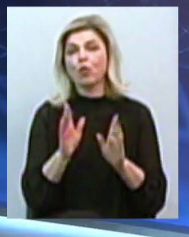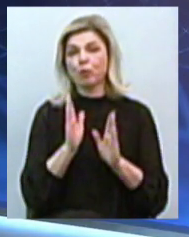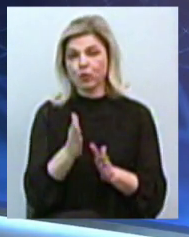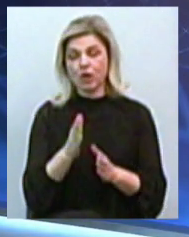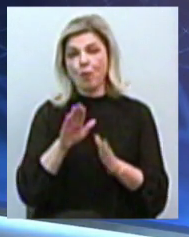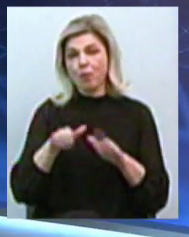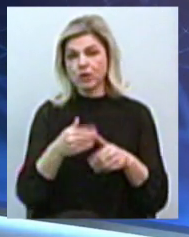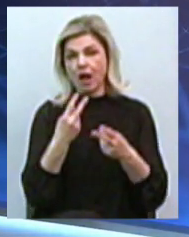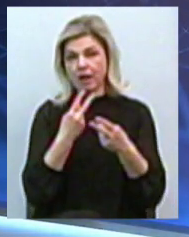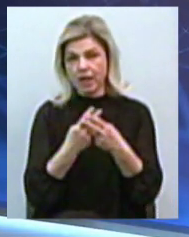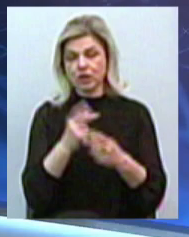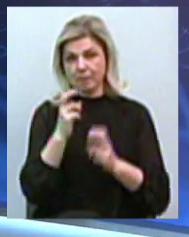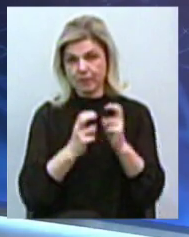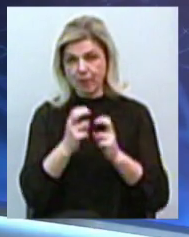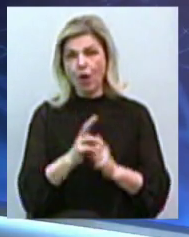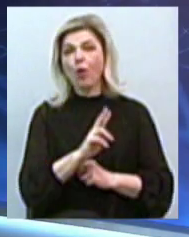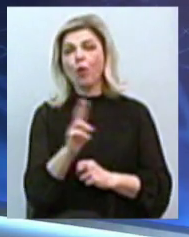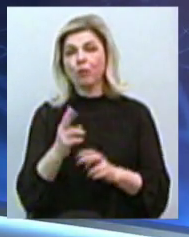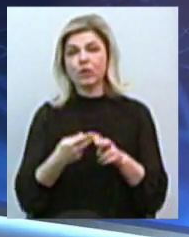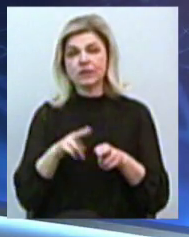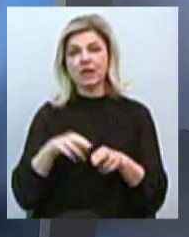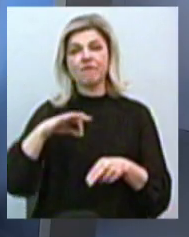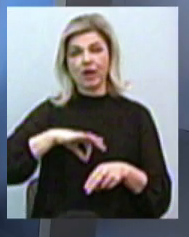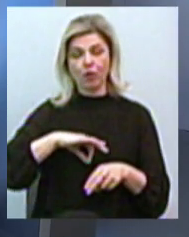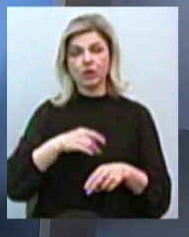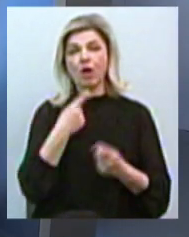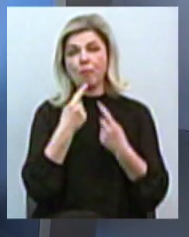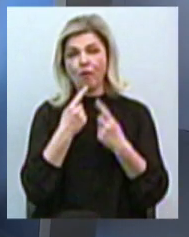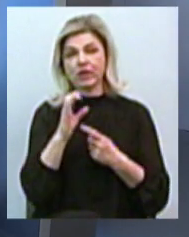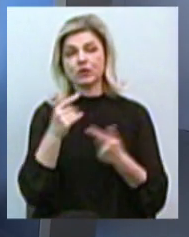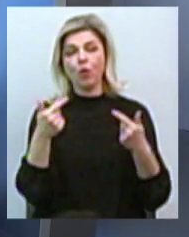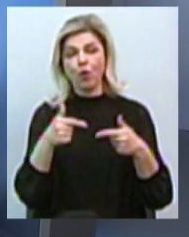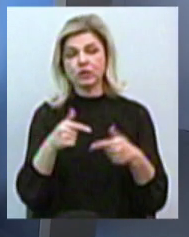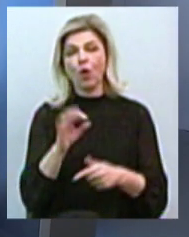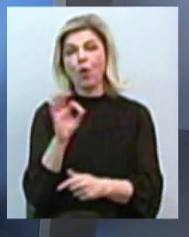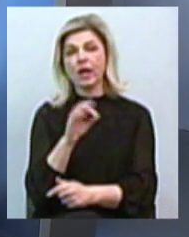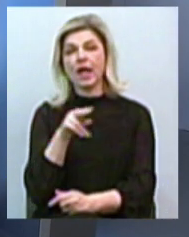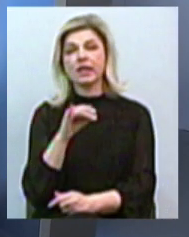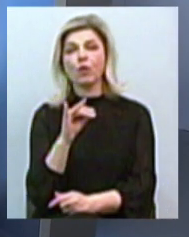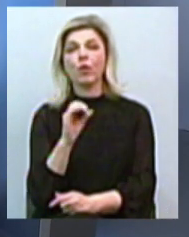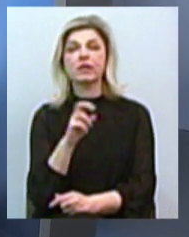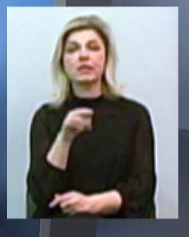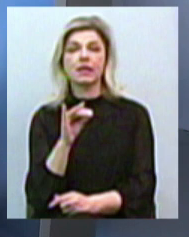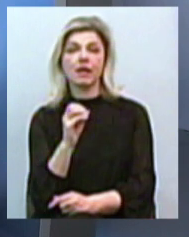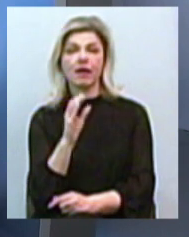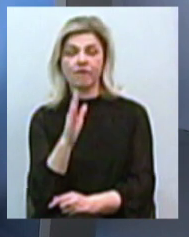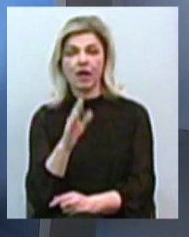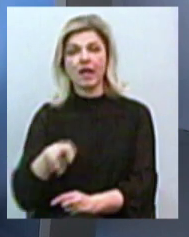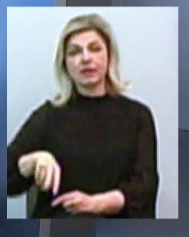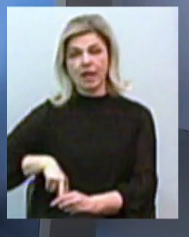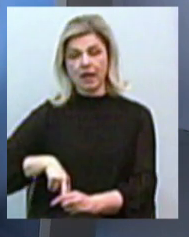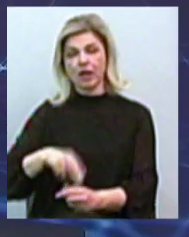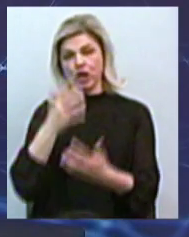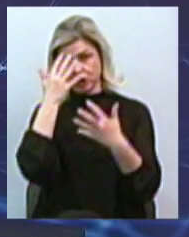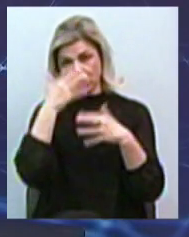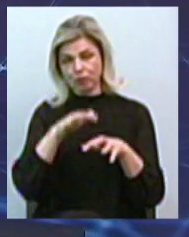це може бути вигідно? Ми говоримо із гостем в студії Олександр Діоргів, директор інформаційного агентства «Чорноморські